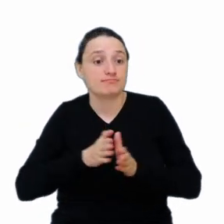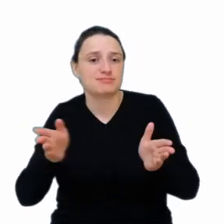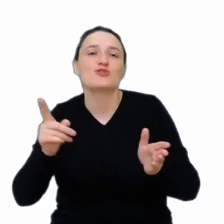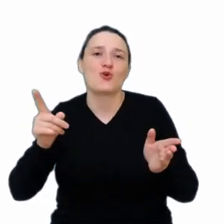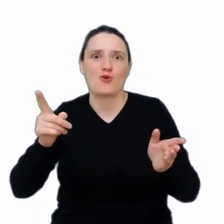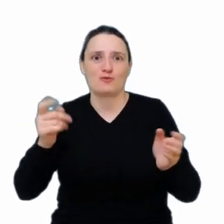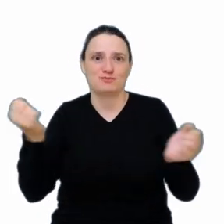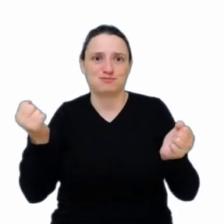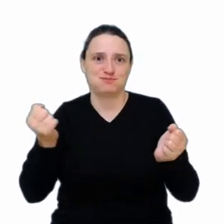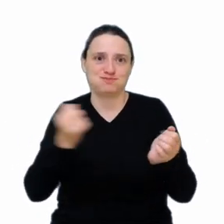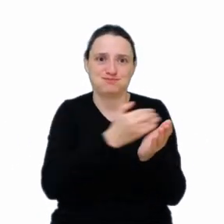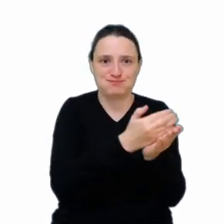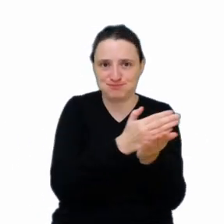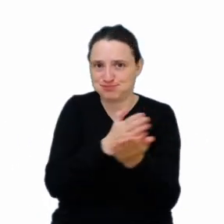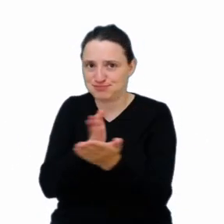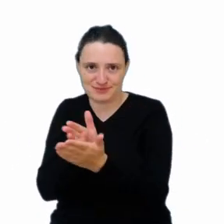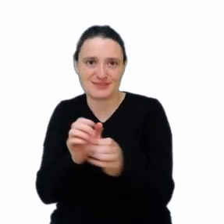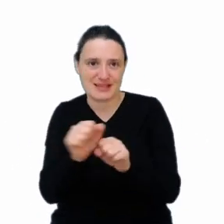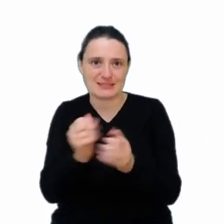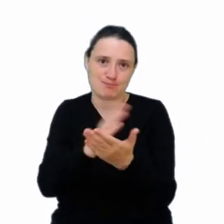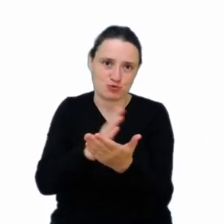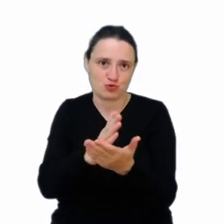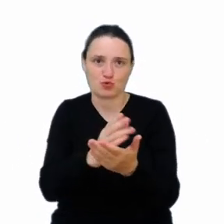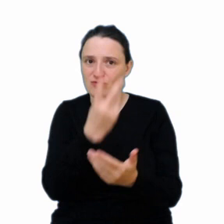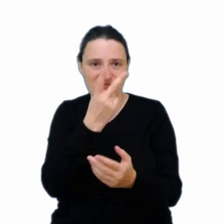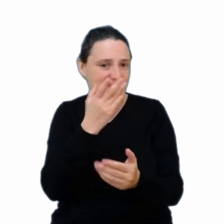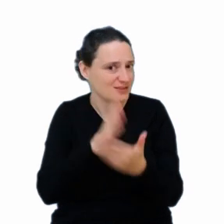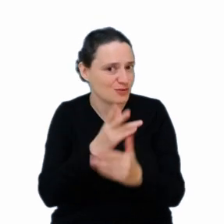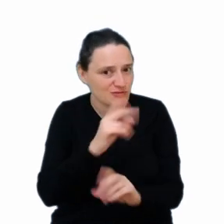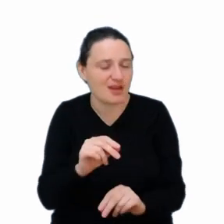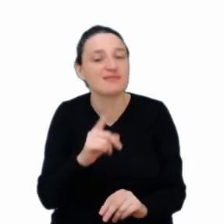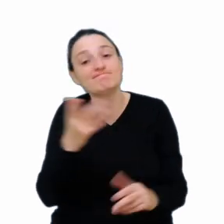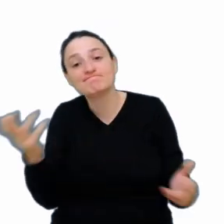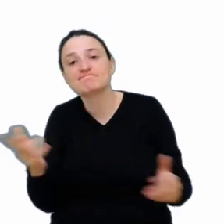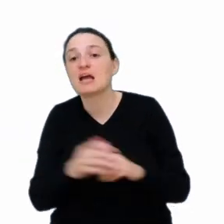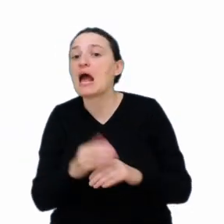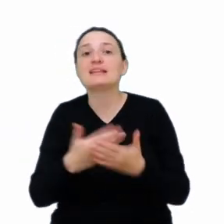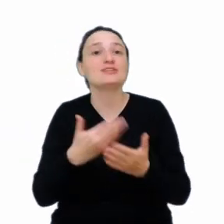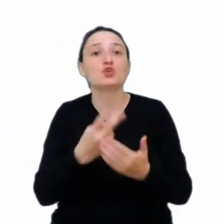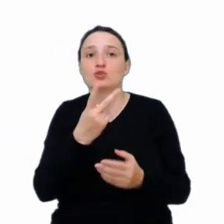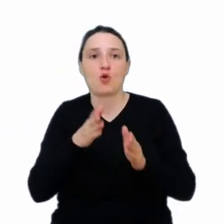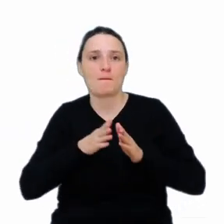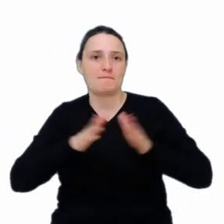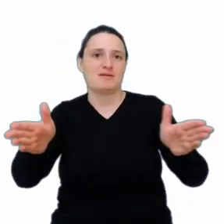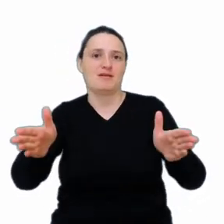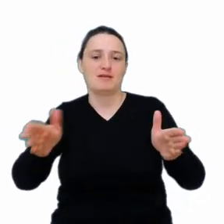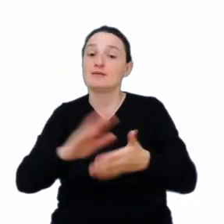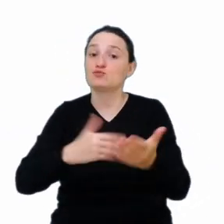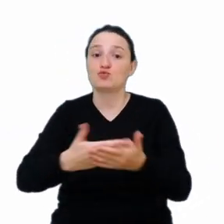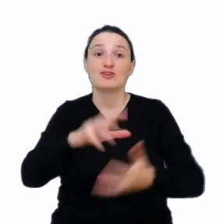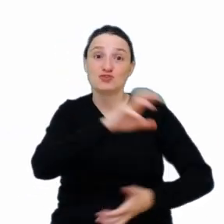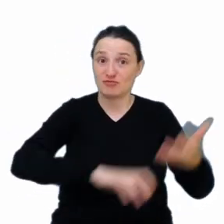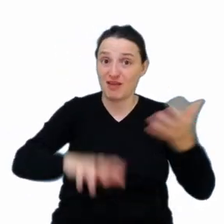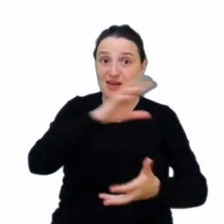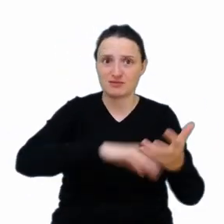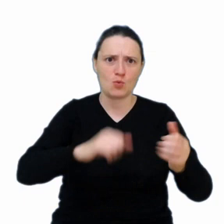Jest cała gama alternatyw pośrodku. W którą stronę iść? No ja mówię, czemu nie w obie strony? Dlaczego nie może być świata, w którym z jednej strony